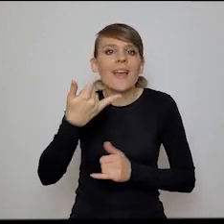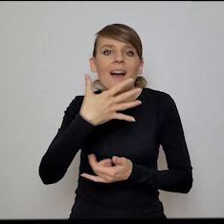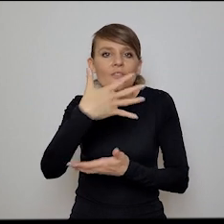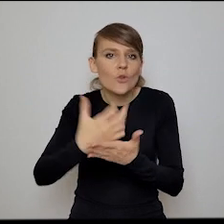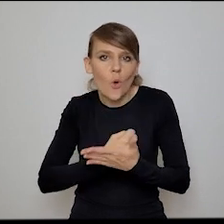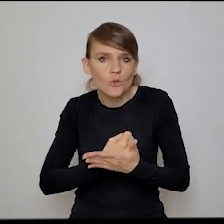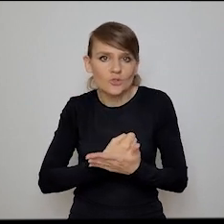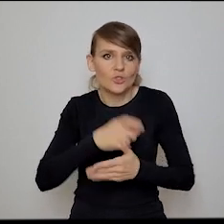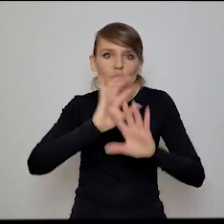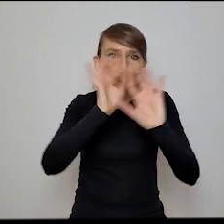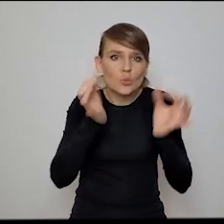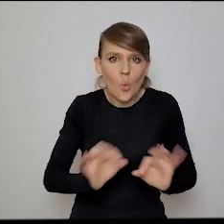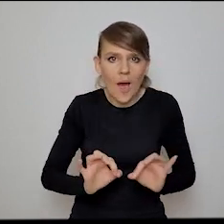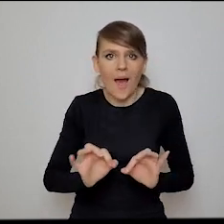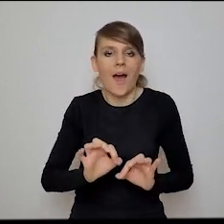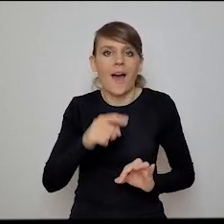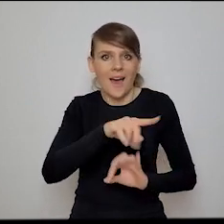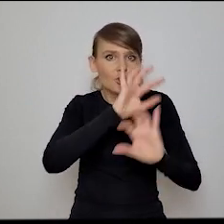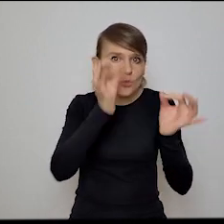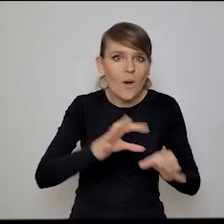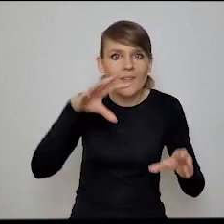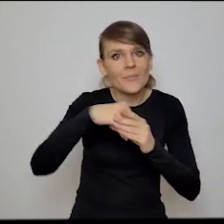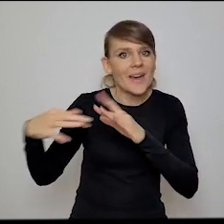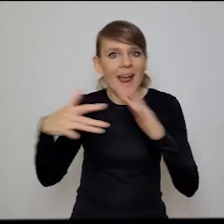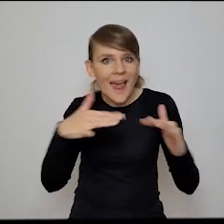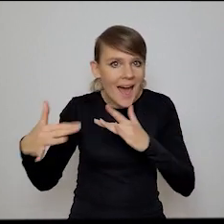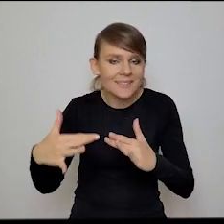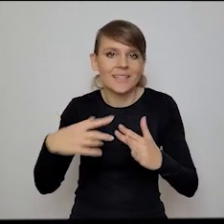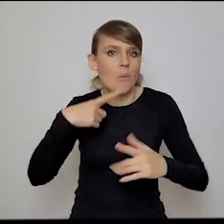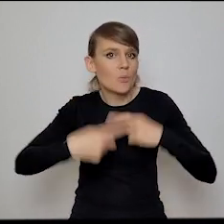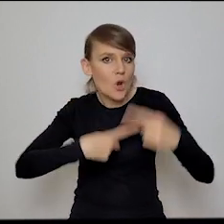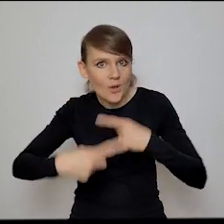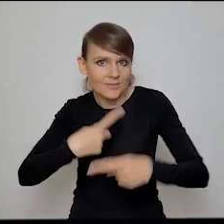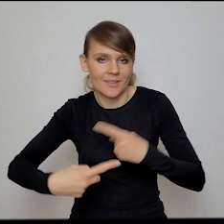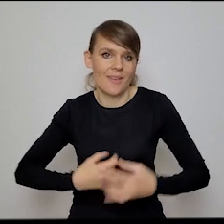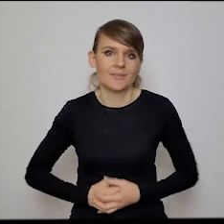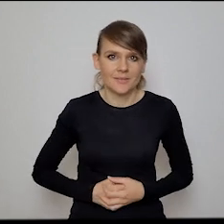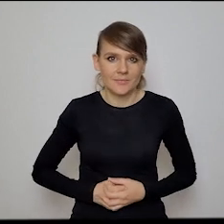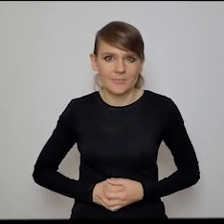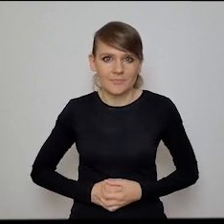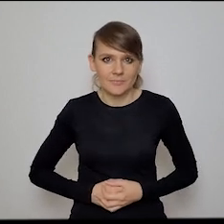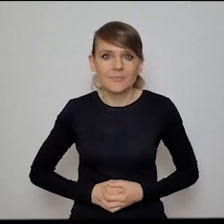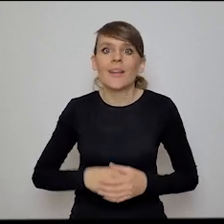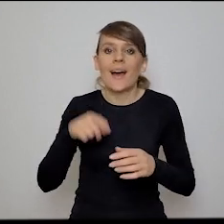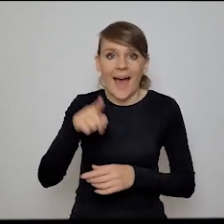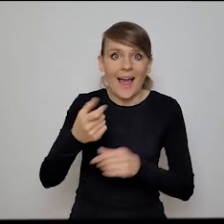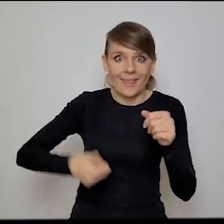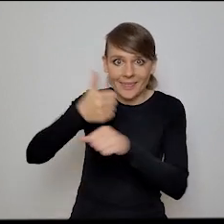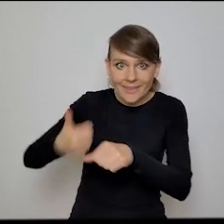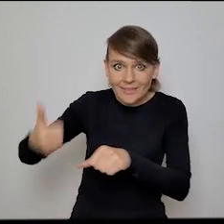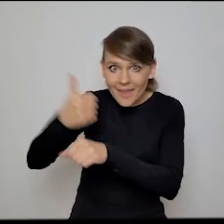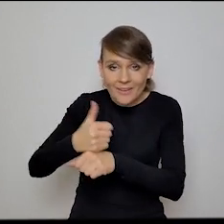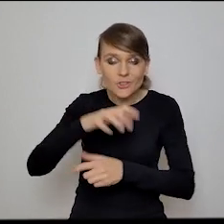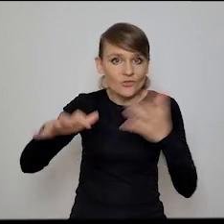potencjał sztuki rozumianej jako właśnie relacje, sztuki rozumianej jako procesy i liderów